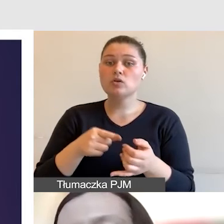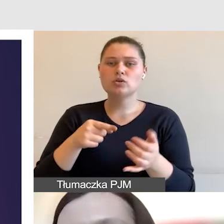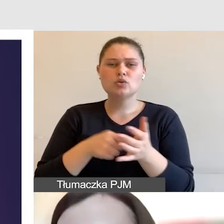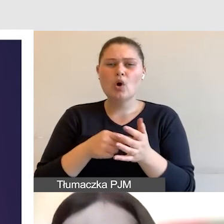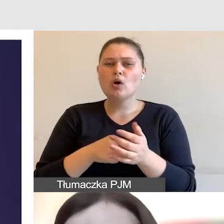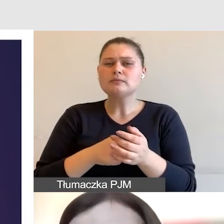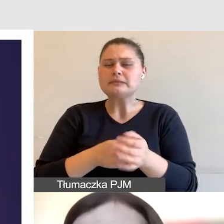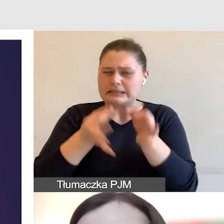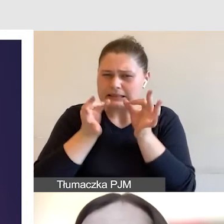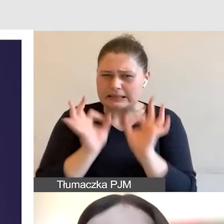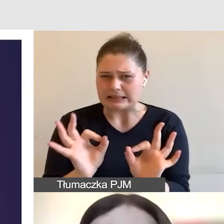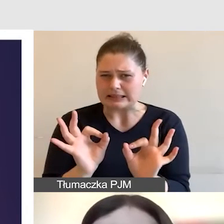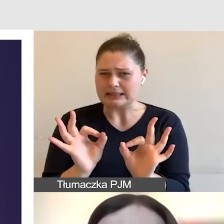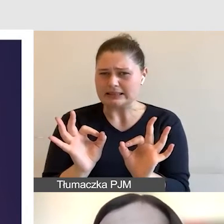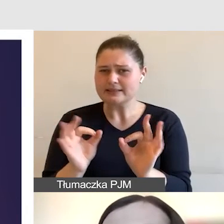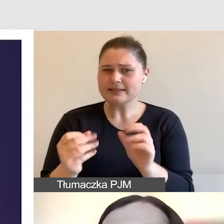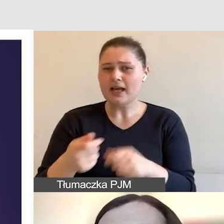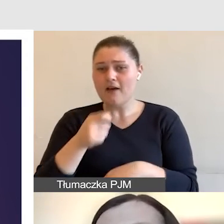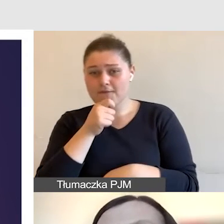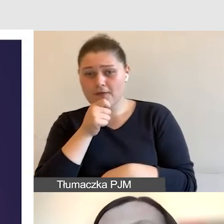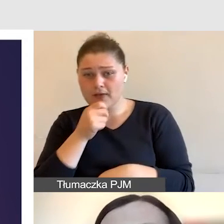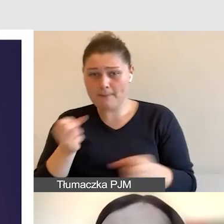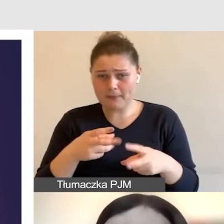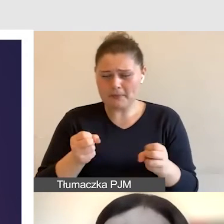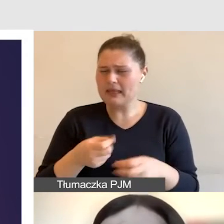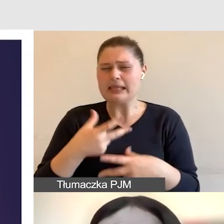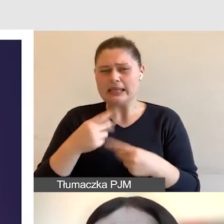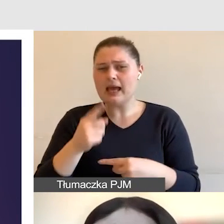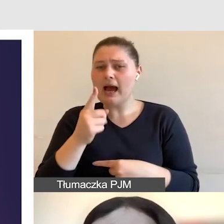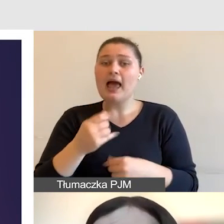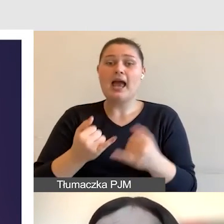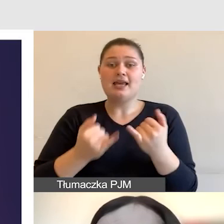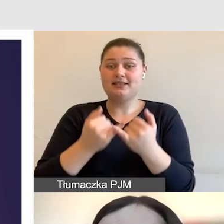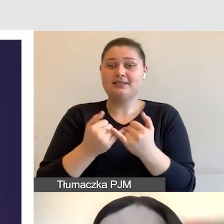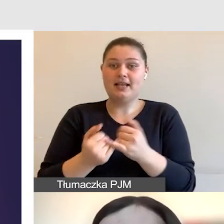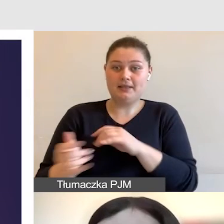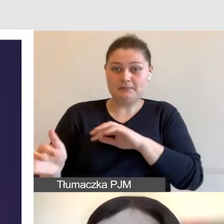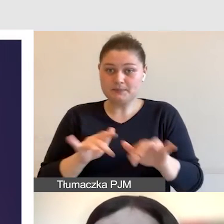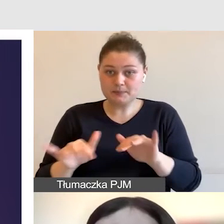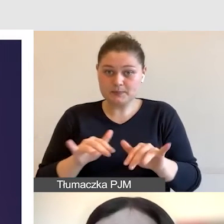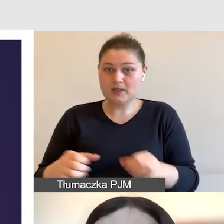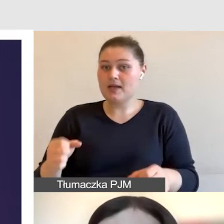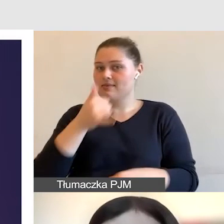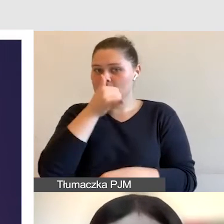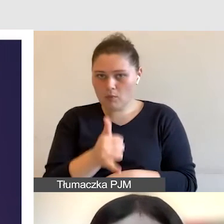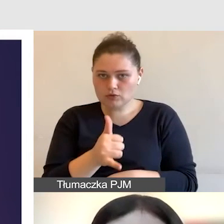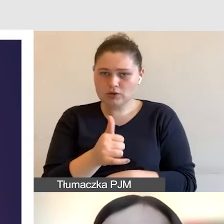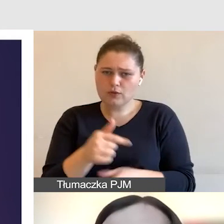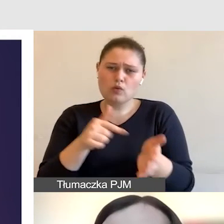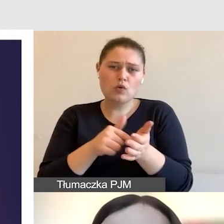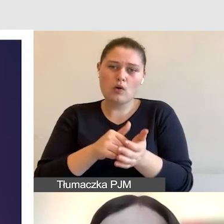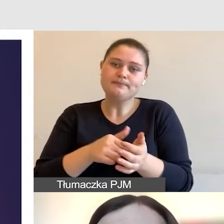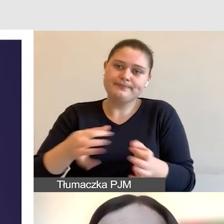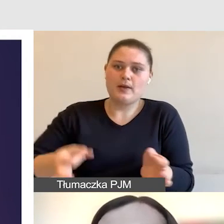zapewnienia profesjonalnych, moderowanych przez człowieka napisów, jest to jakaś namiastka dostępności.